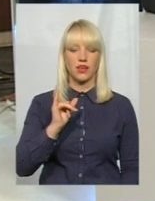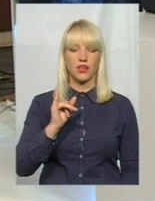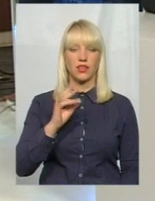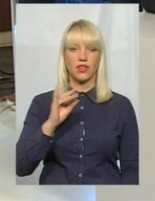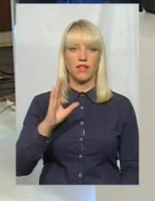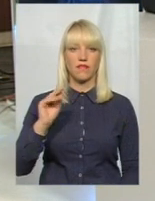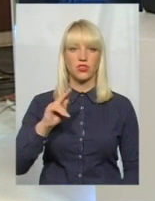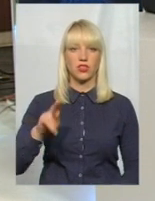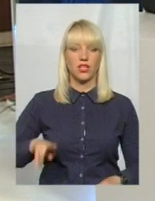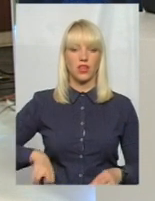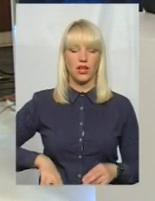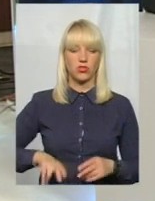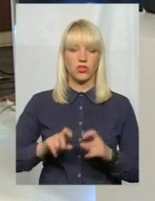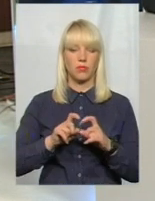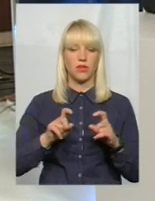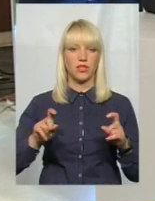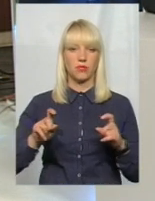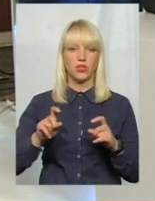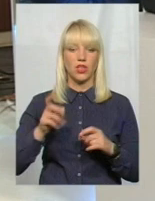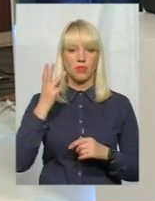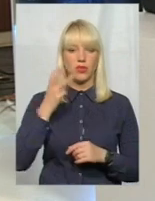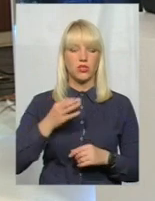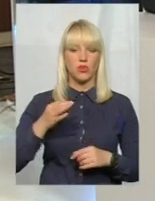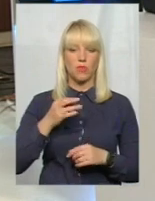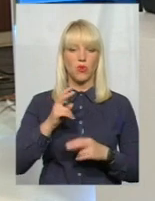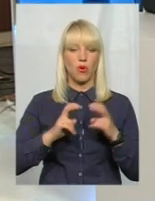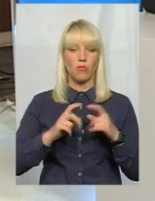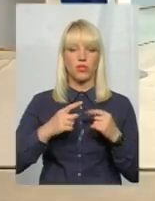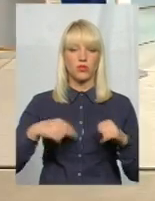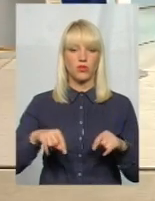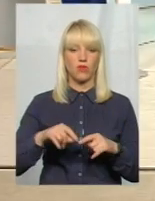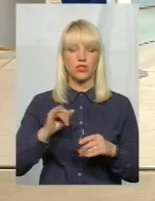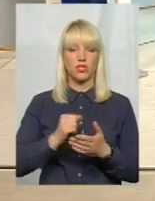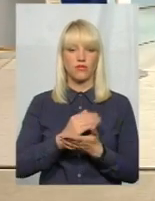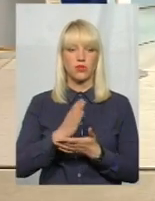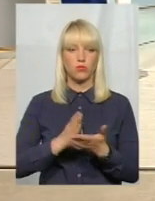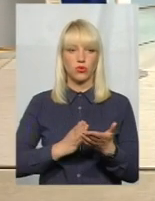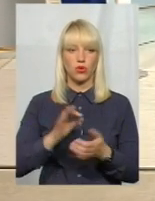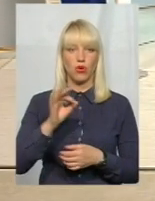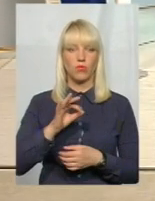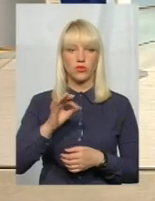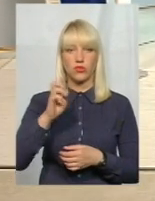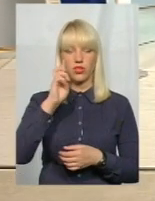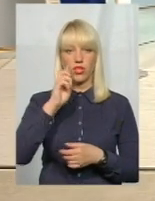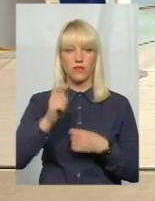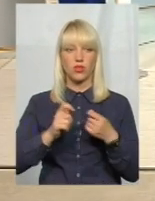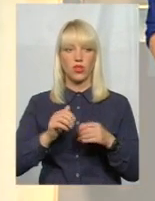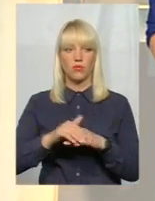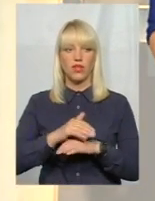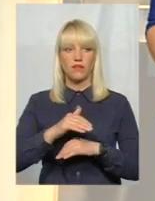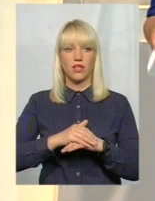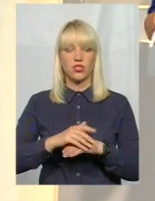економічного розвитку, промисловості та інфраструктури Хмельницької обласної державної адміністрації. Добрий вечір. Добрий вечір.